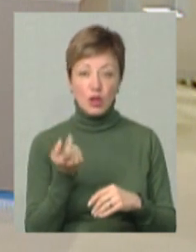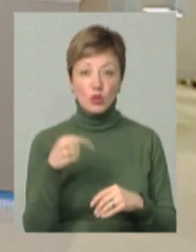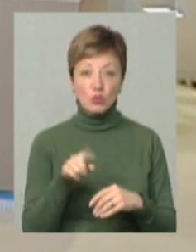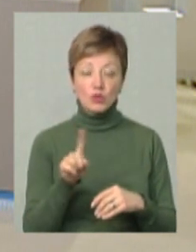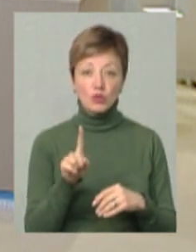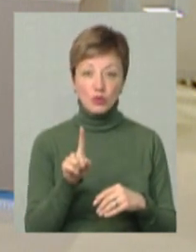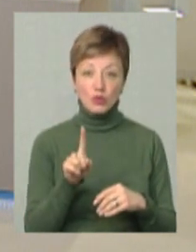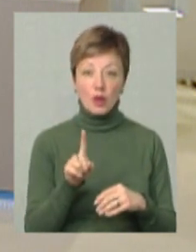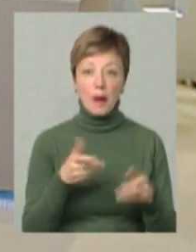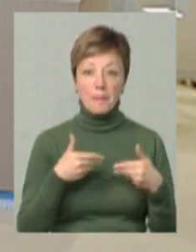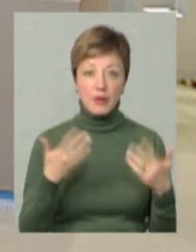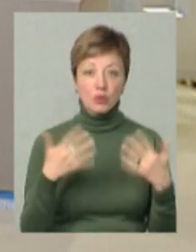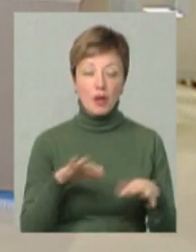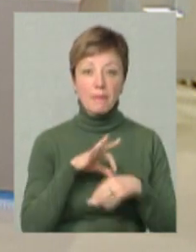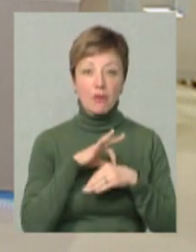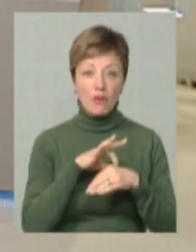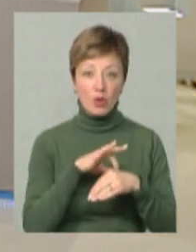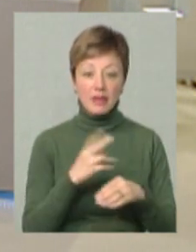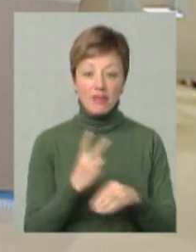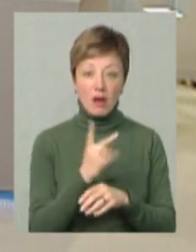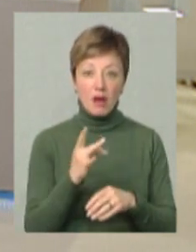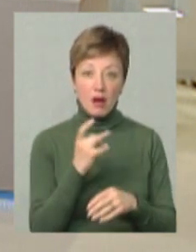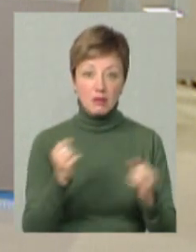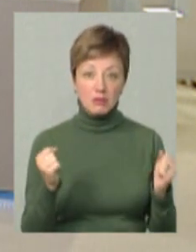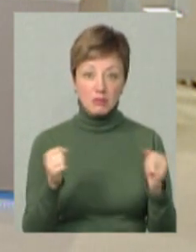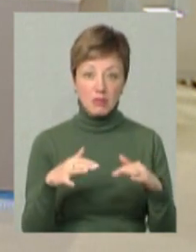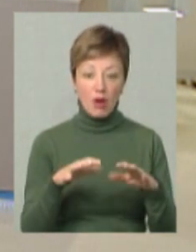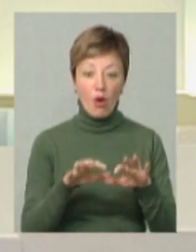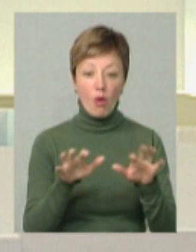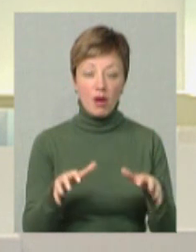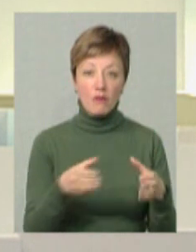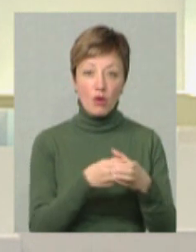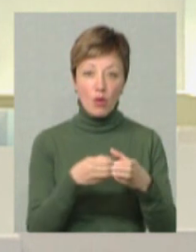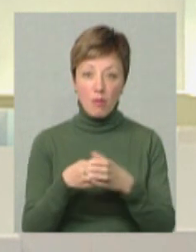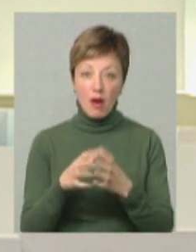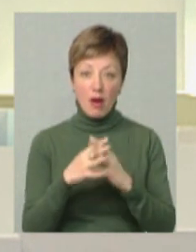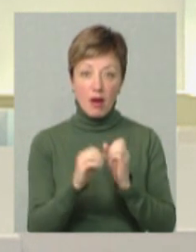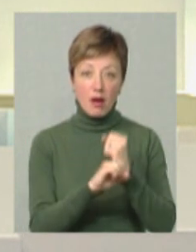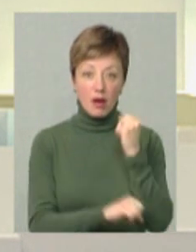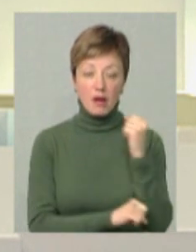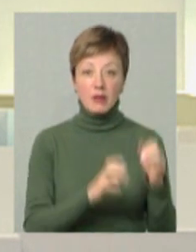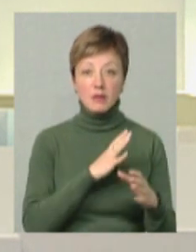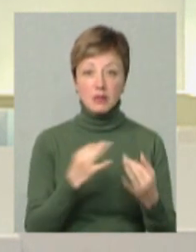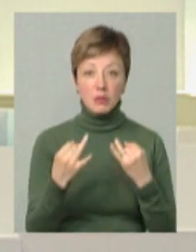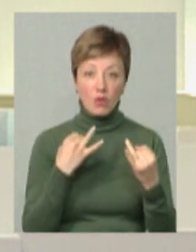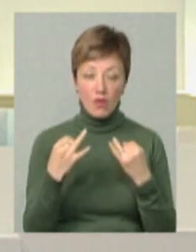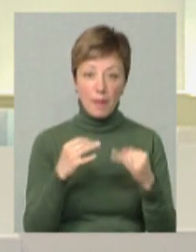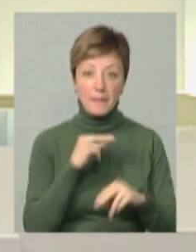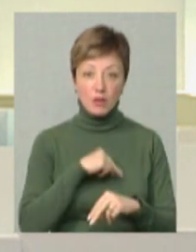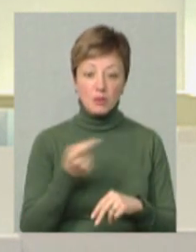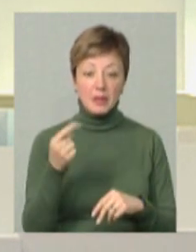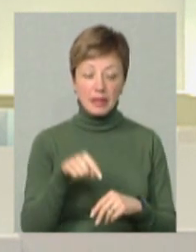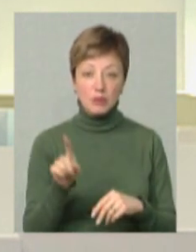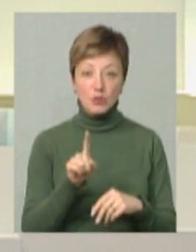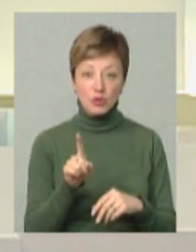ми вже проводили, два рази збирали вже голів громад, аграріїв, спілкувалися, працюємо над